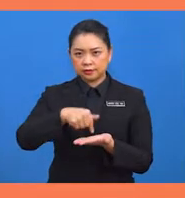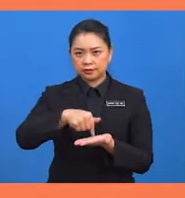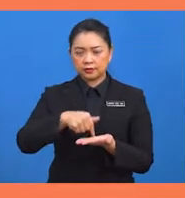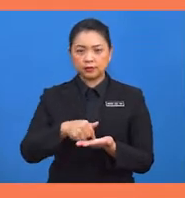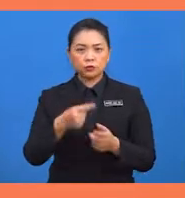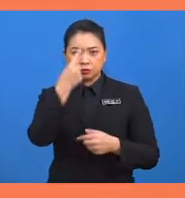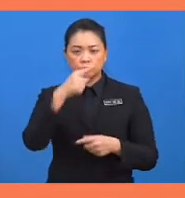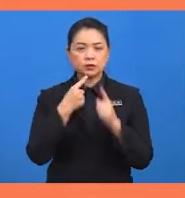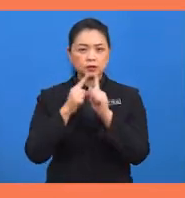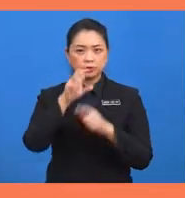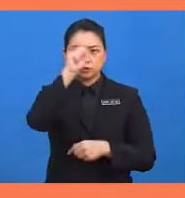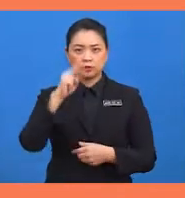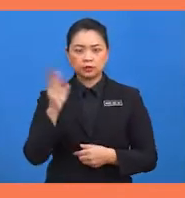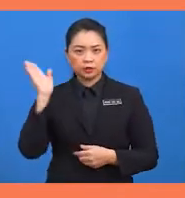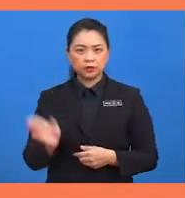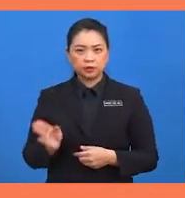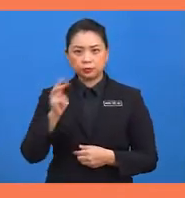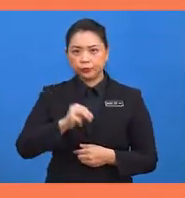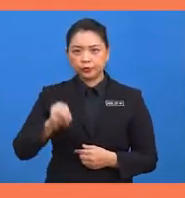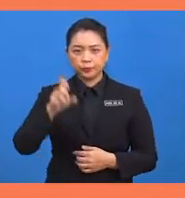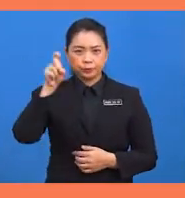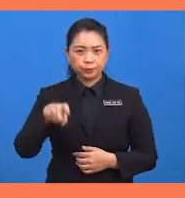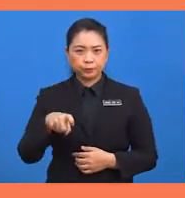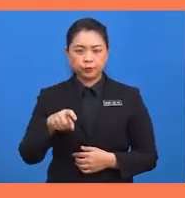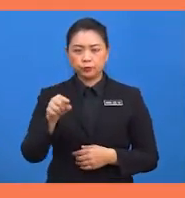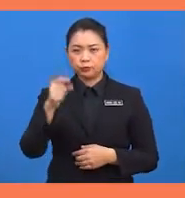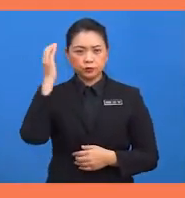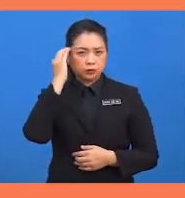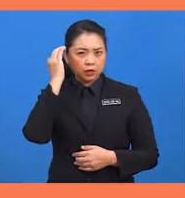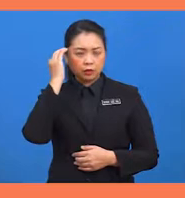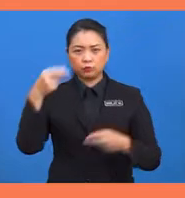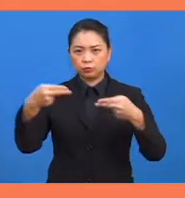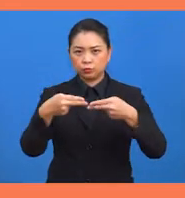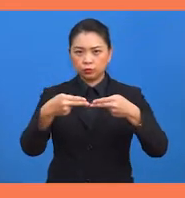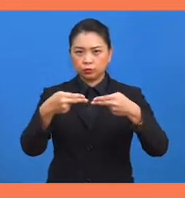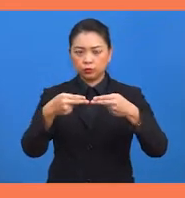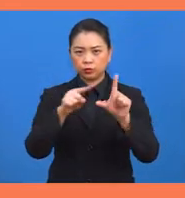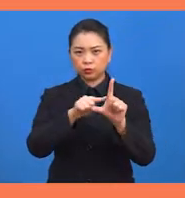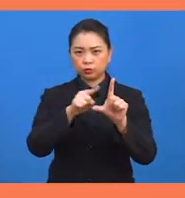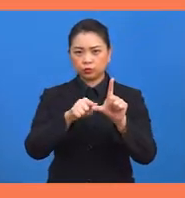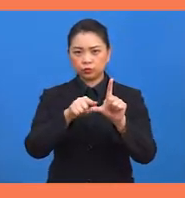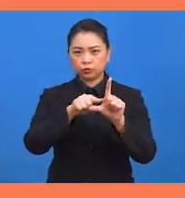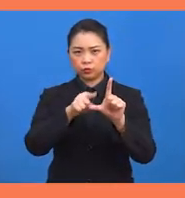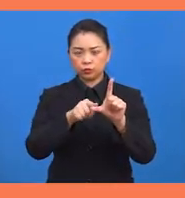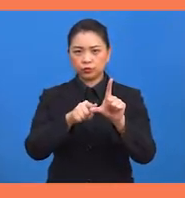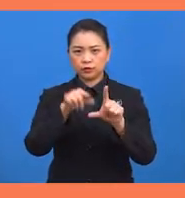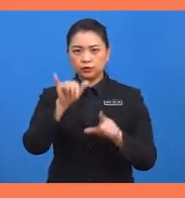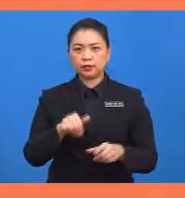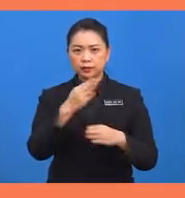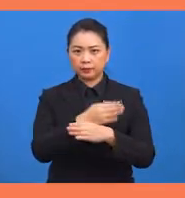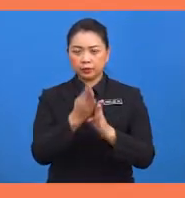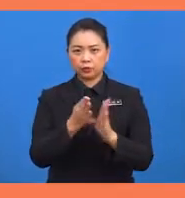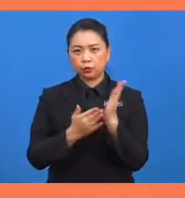untuk menjawab soalan ini murid-murid perlu mengetahui hubungan sudut yang